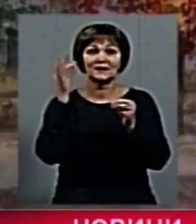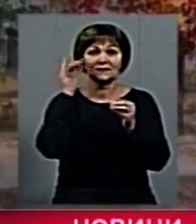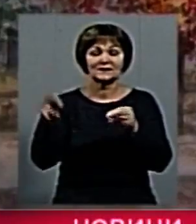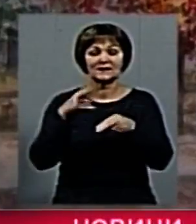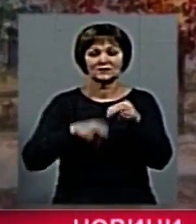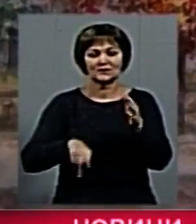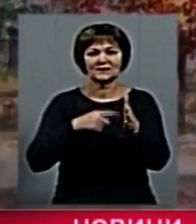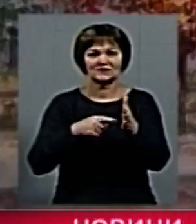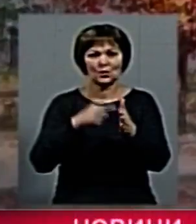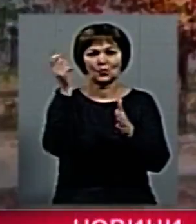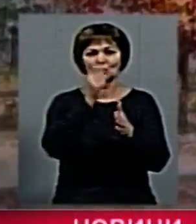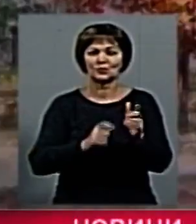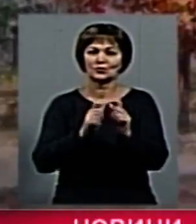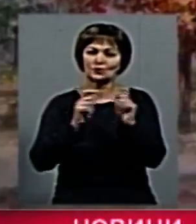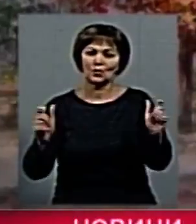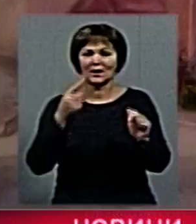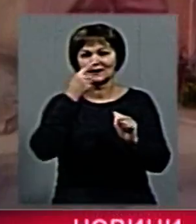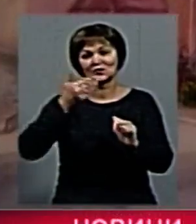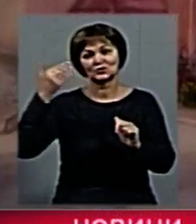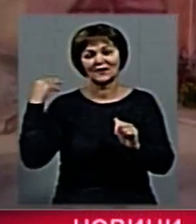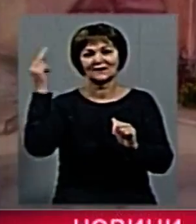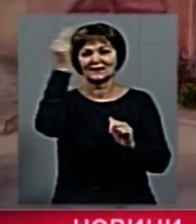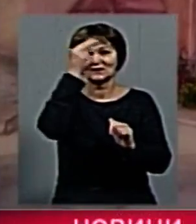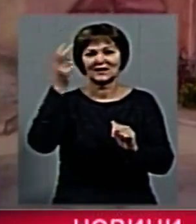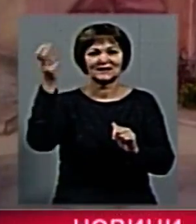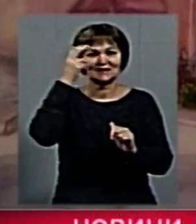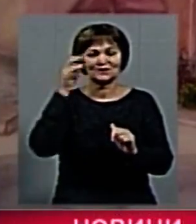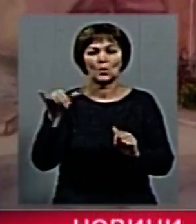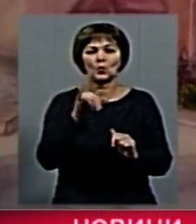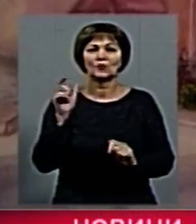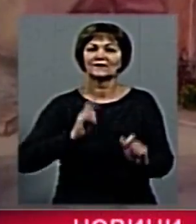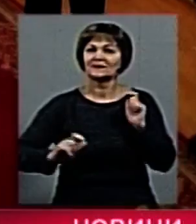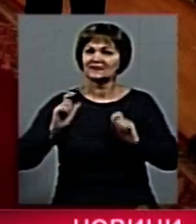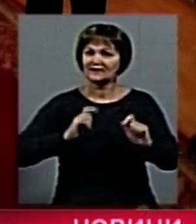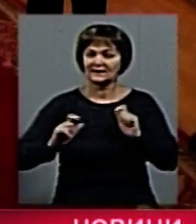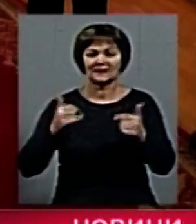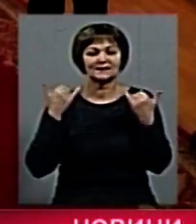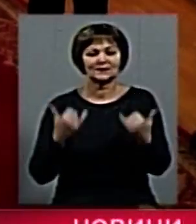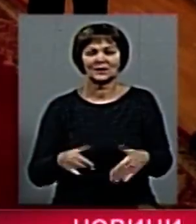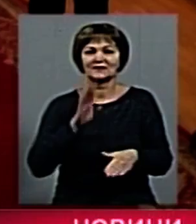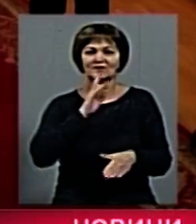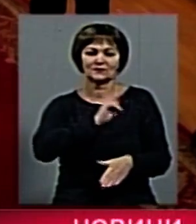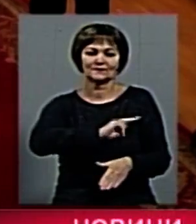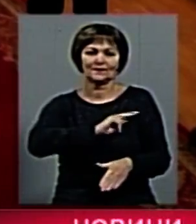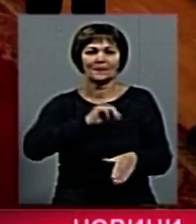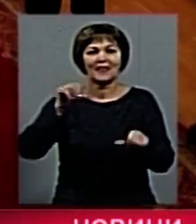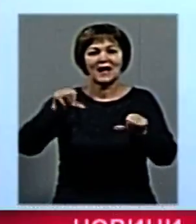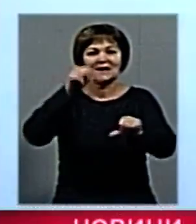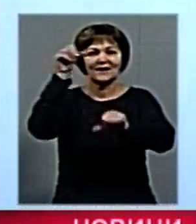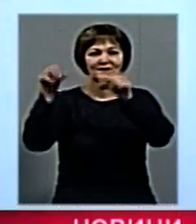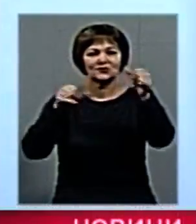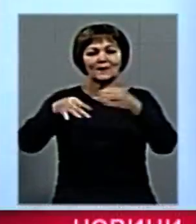закінчила міську художню школу, а нещодавно навчання у Київському університеті. Тепер дівчина працює графічним